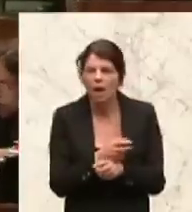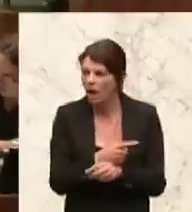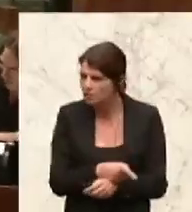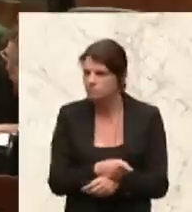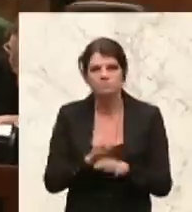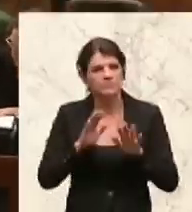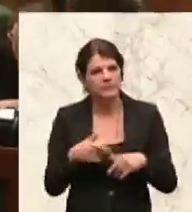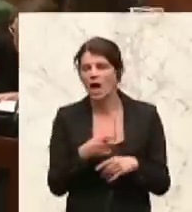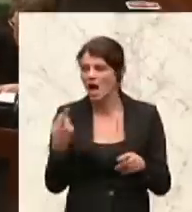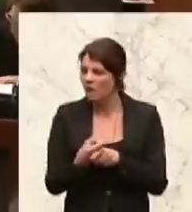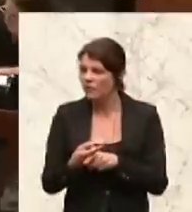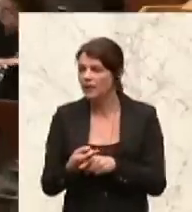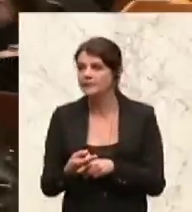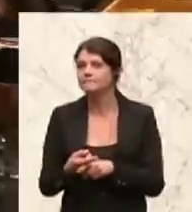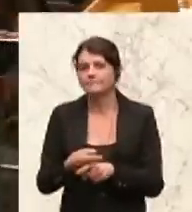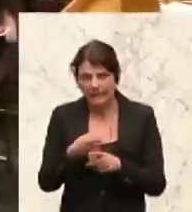einhandeln müssen?